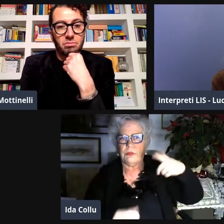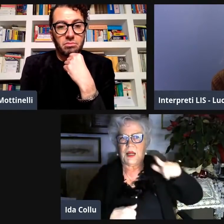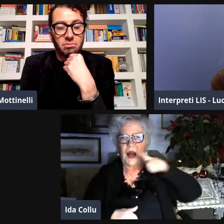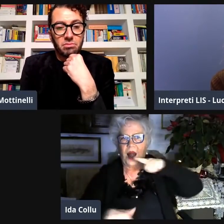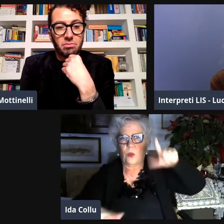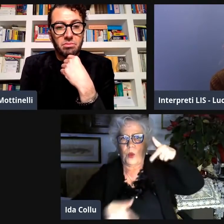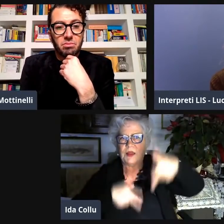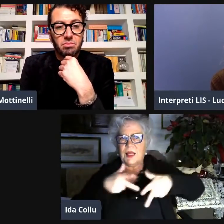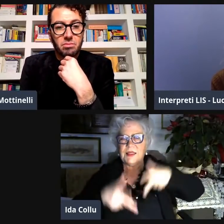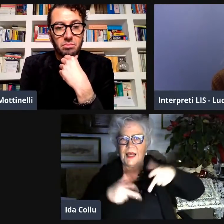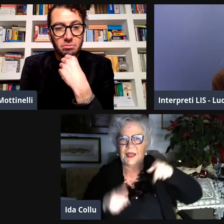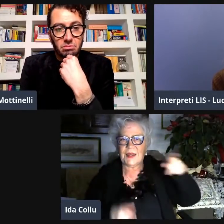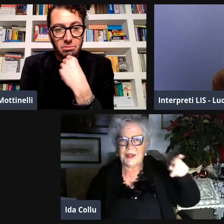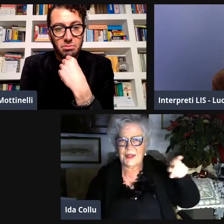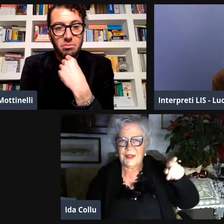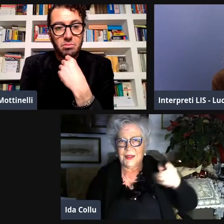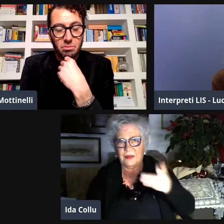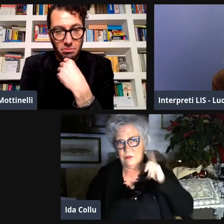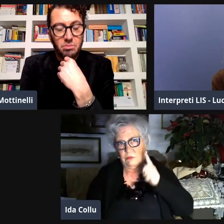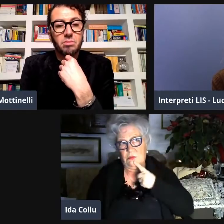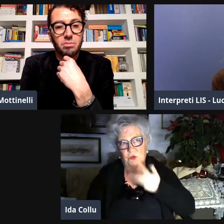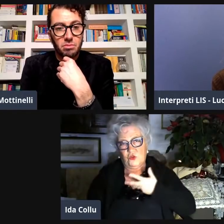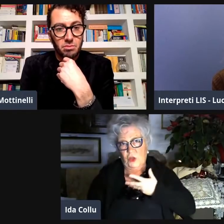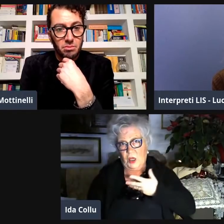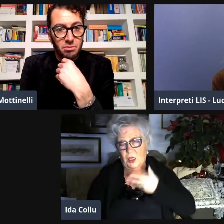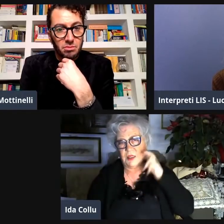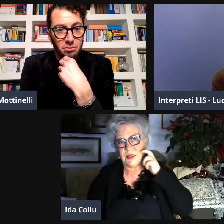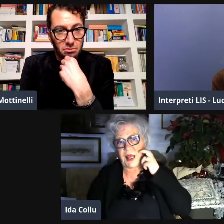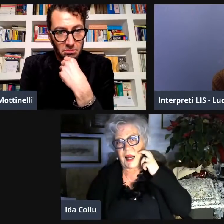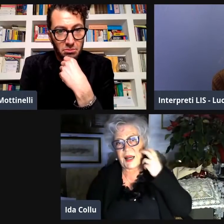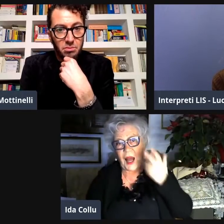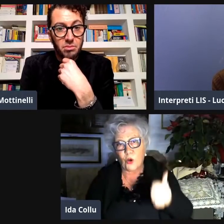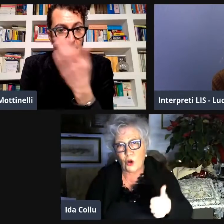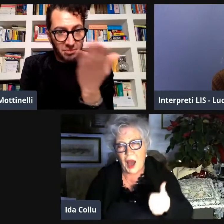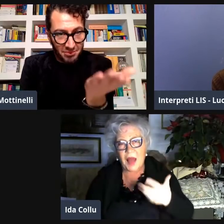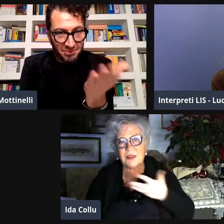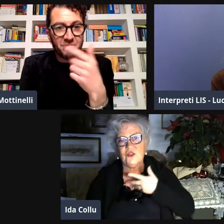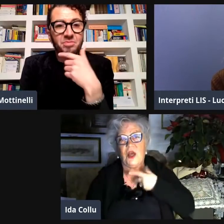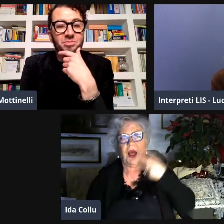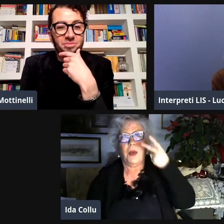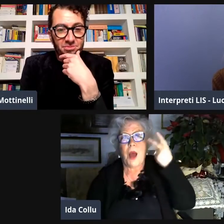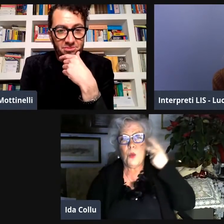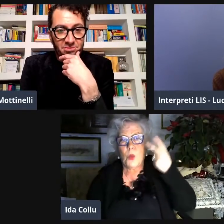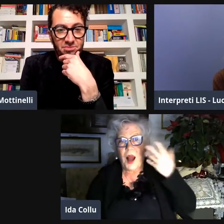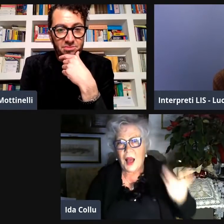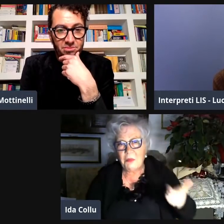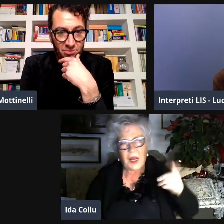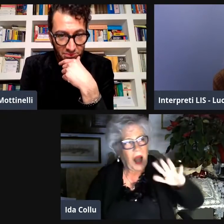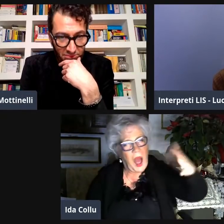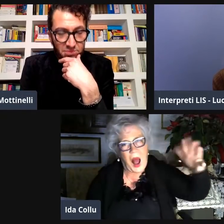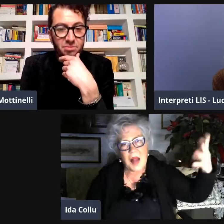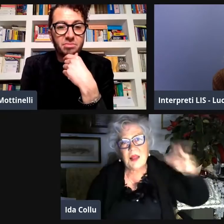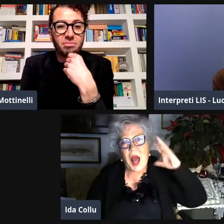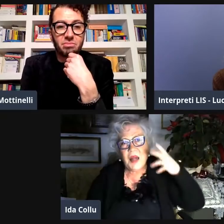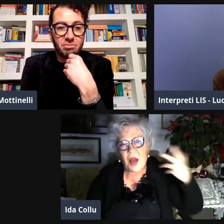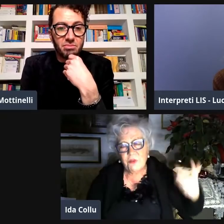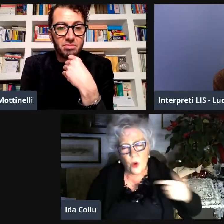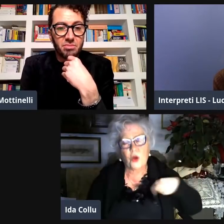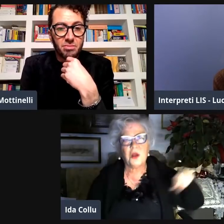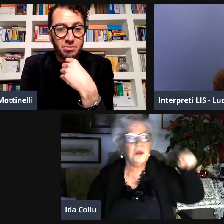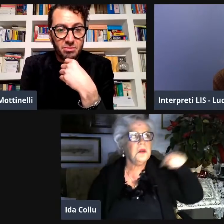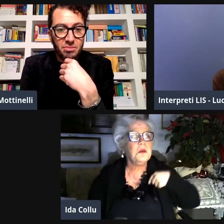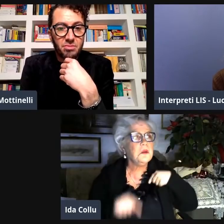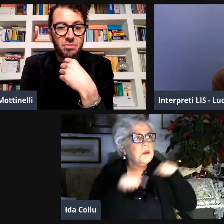mondo scientifico riguardo alle ricerche sulla lingua dei segni c'era già Serena Corazza c'era Elena